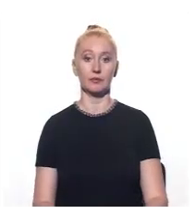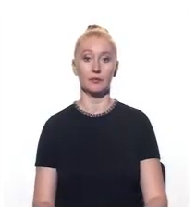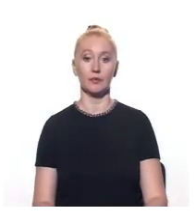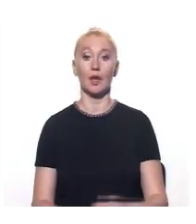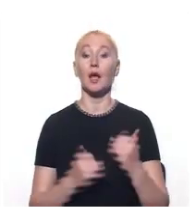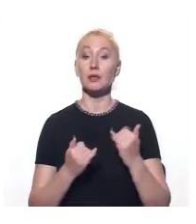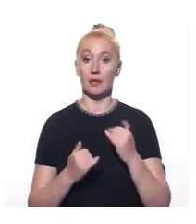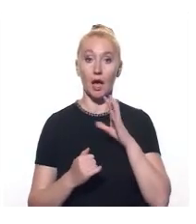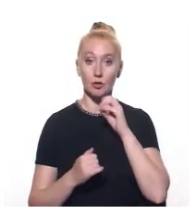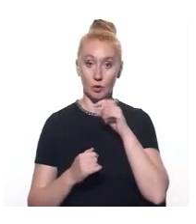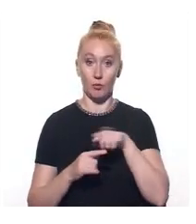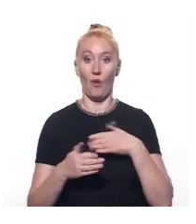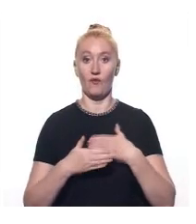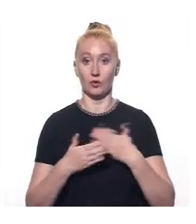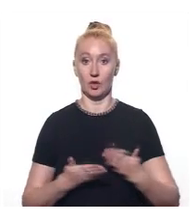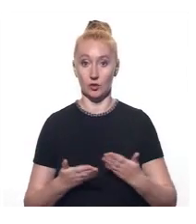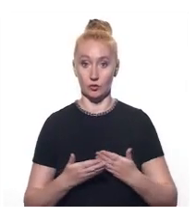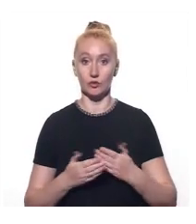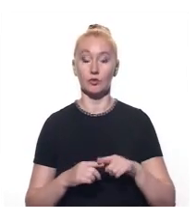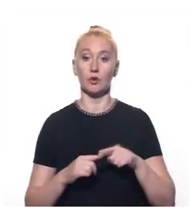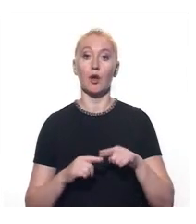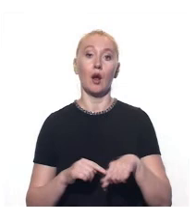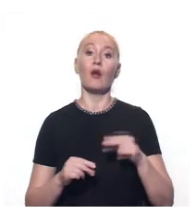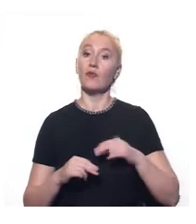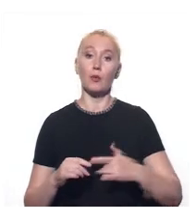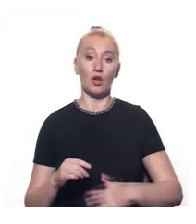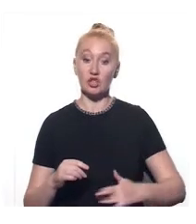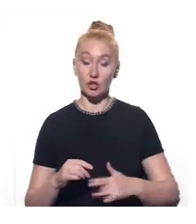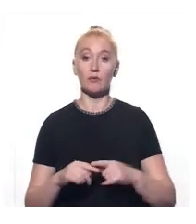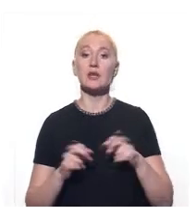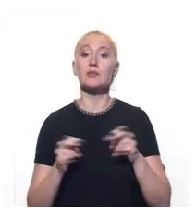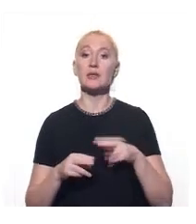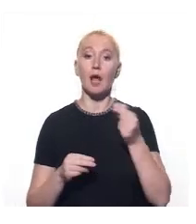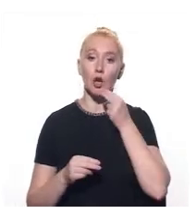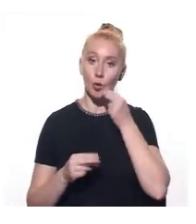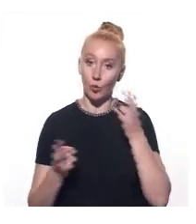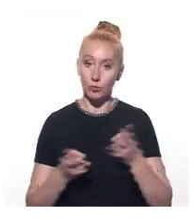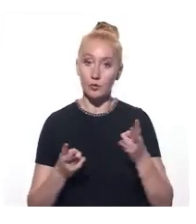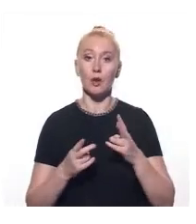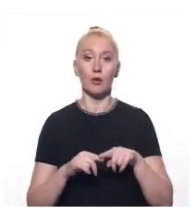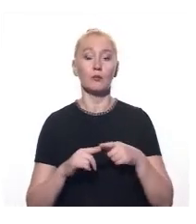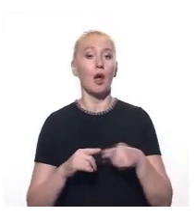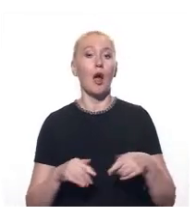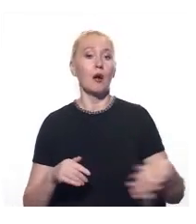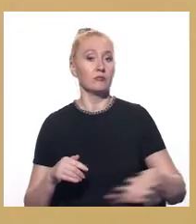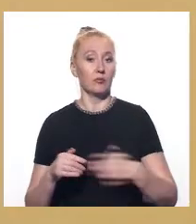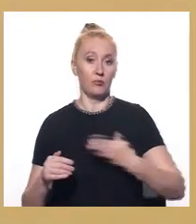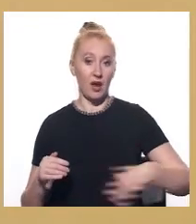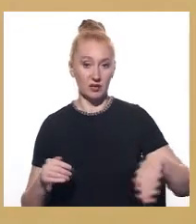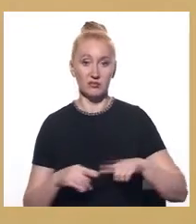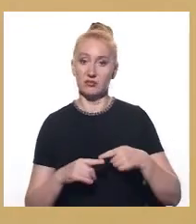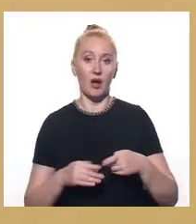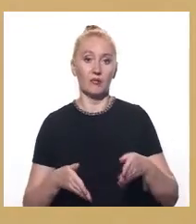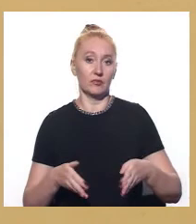Зараз собака живе у волонтерки. У Чиза не працює кишківник, собаці потрібен спеціальний корм. Також у собаку відмовили задні лапи. Сам Олександр